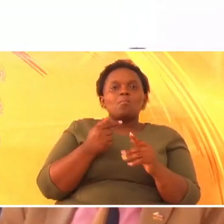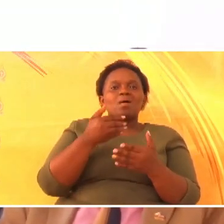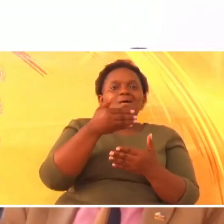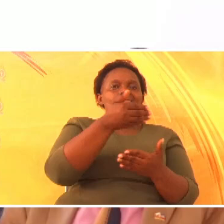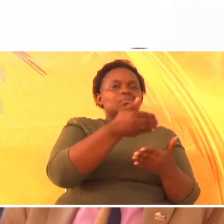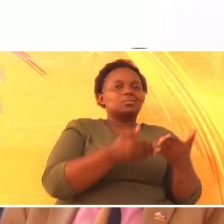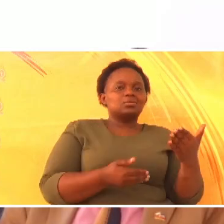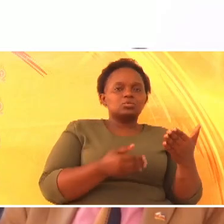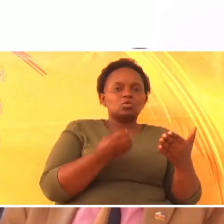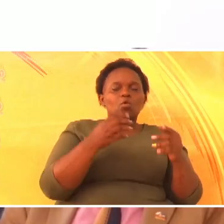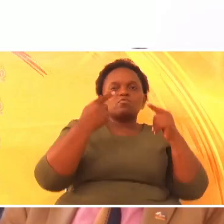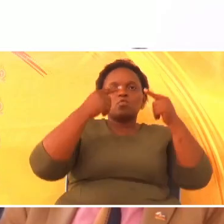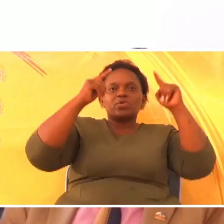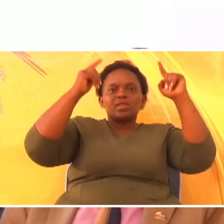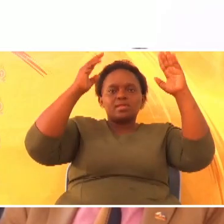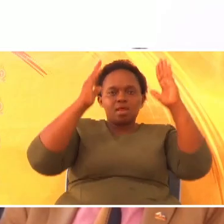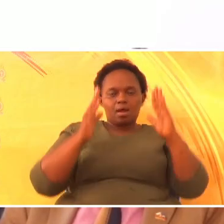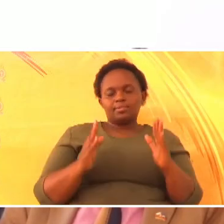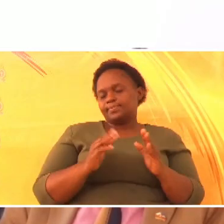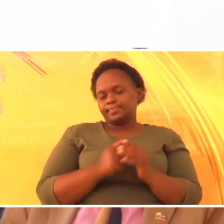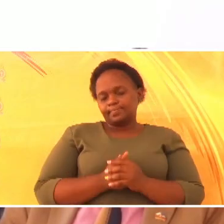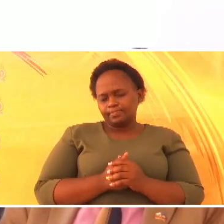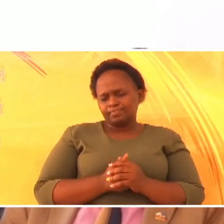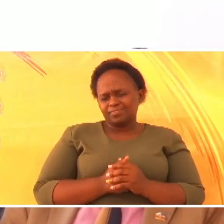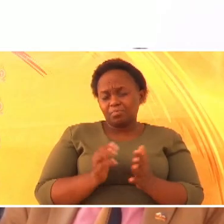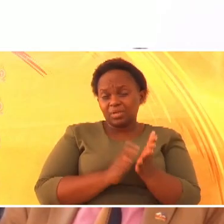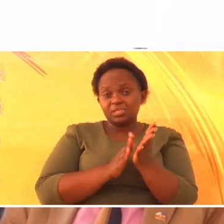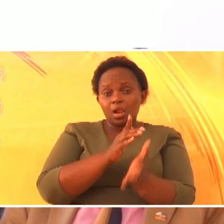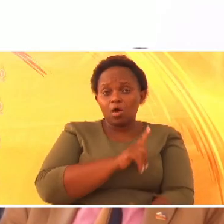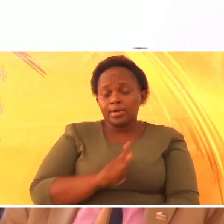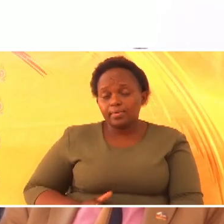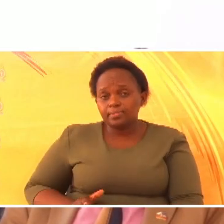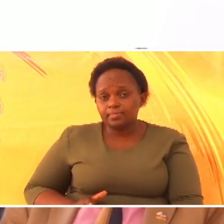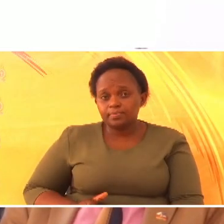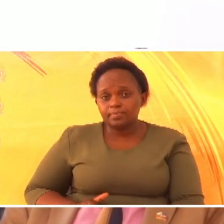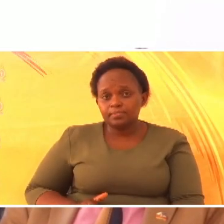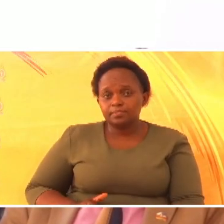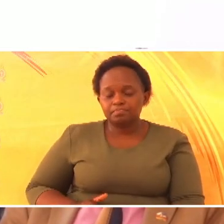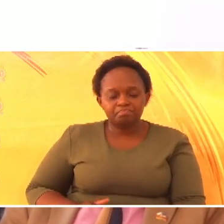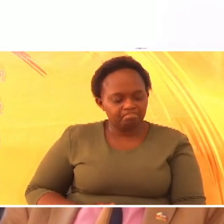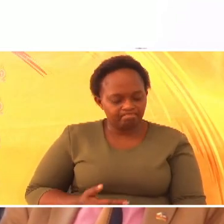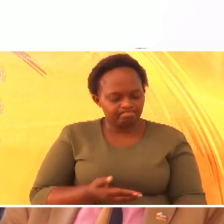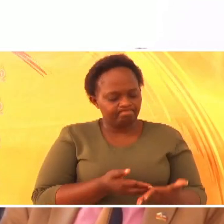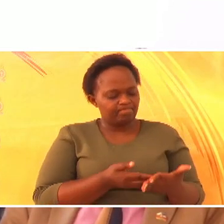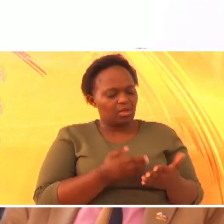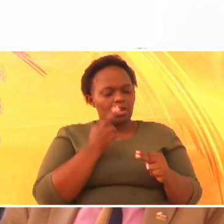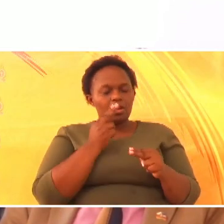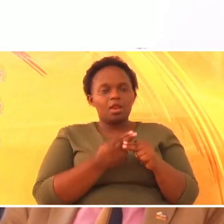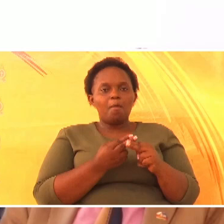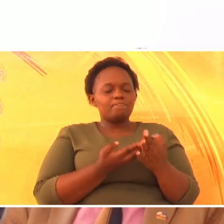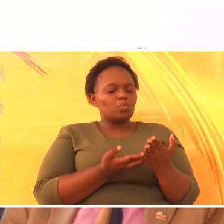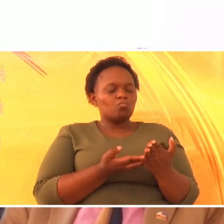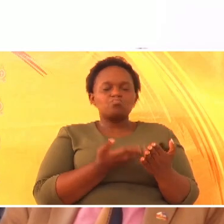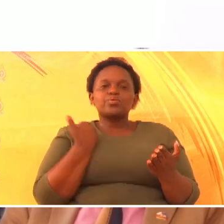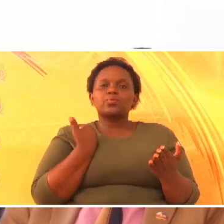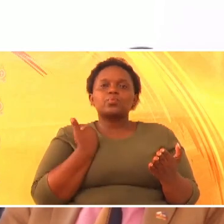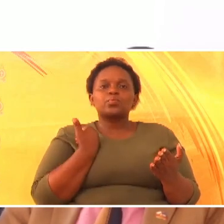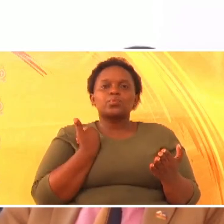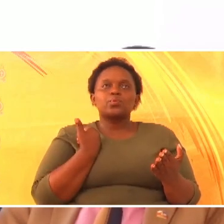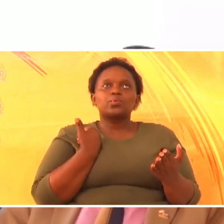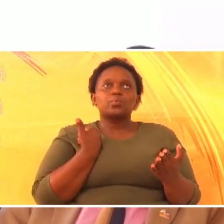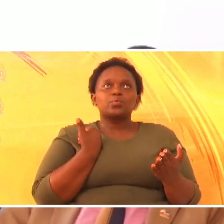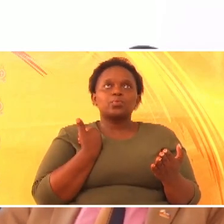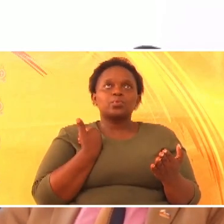ambao, wameshinda. Wanasifiwe, akatolewa kwenye listi hiyo,